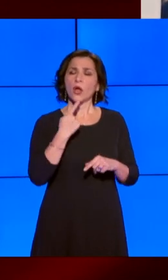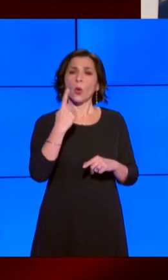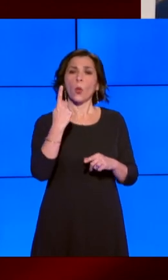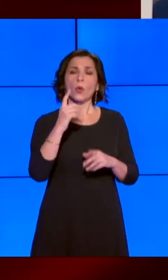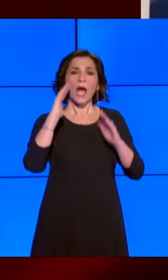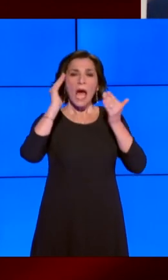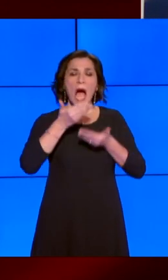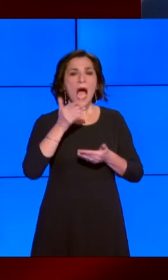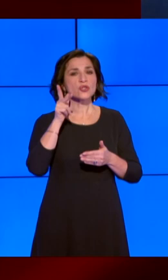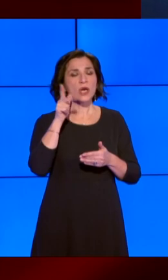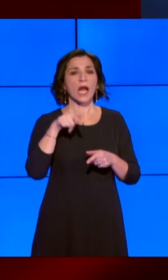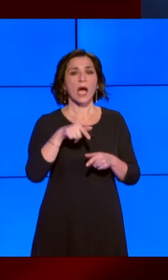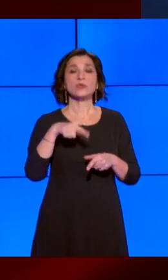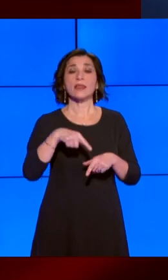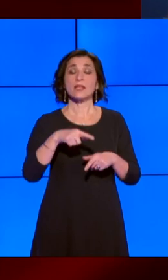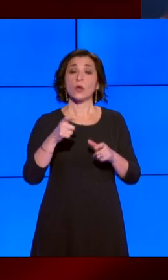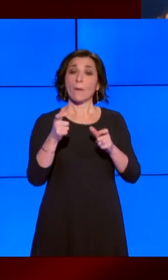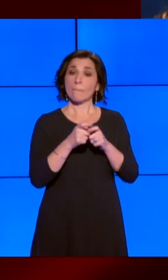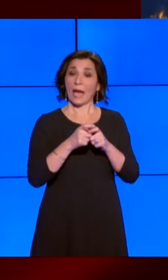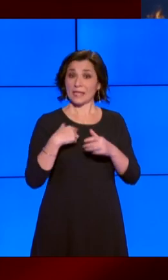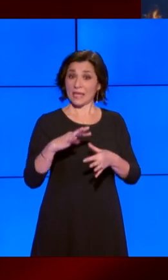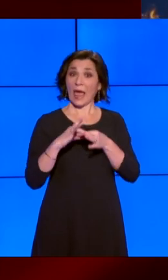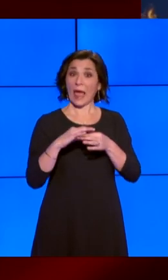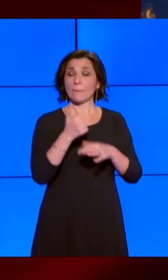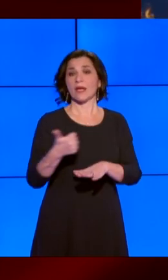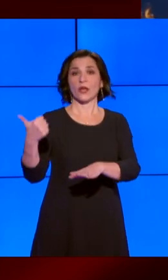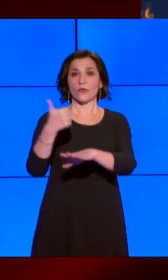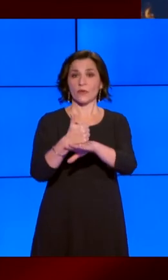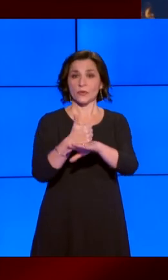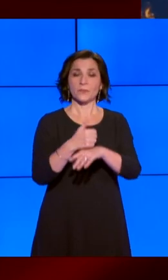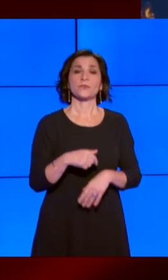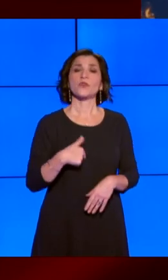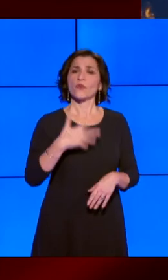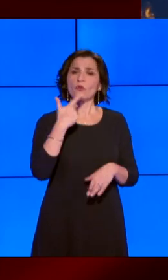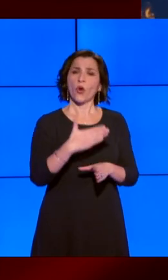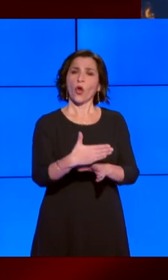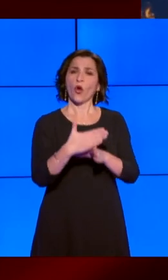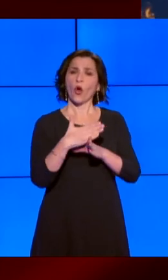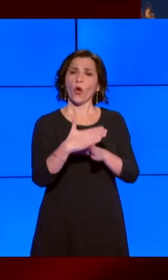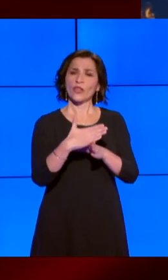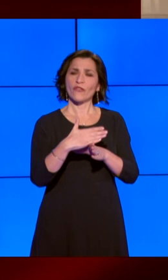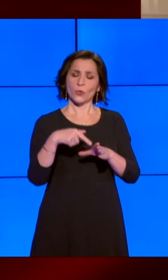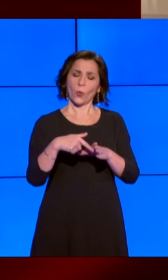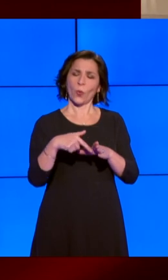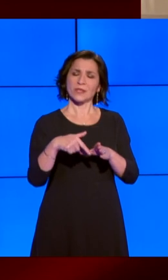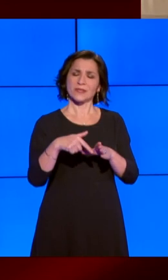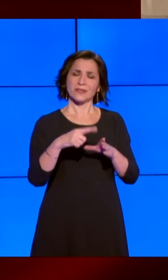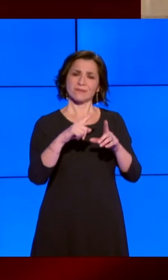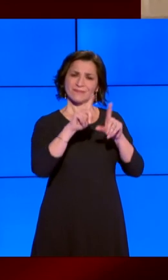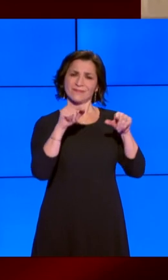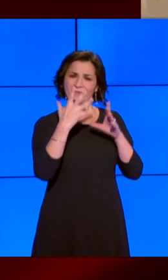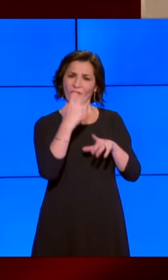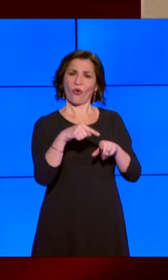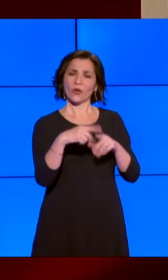Vorrei condividere con voi questa immagine, con un invito. Proviamo a guardare l'Italia dal di fuori,